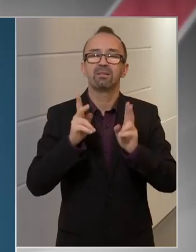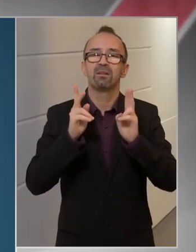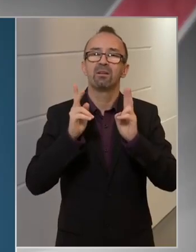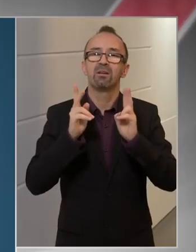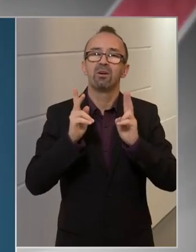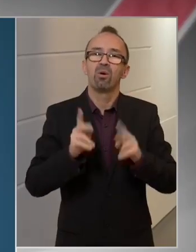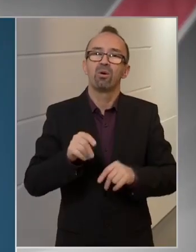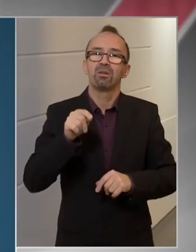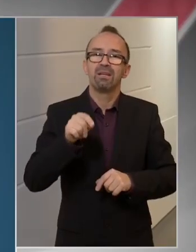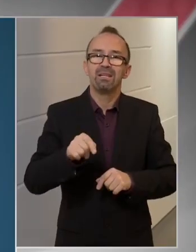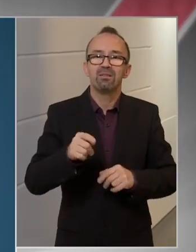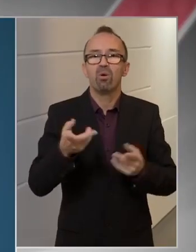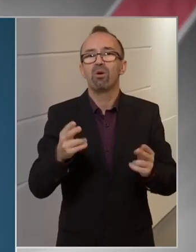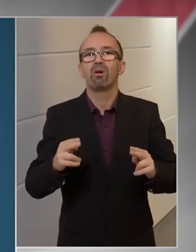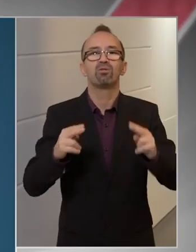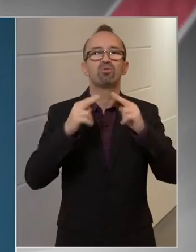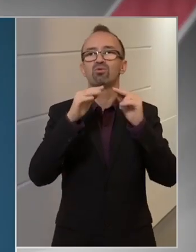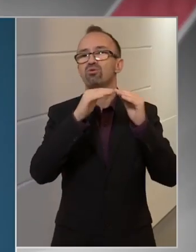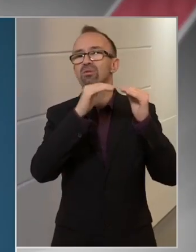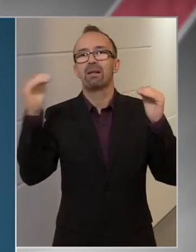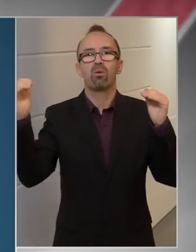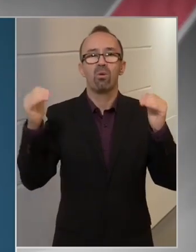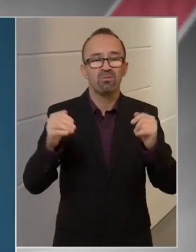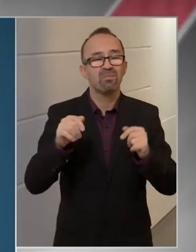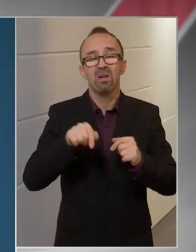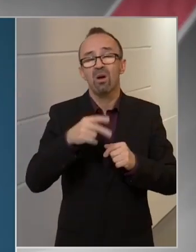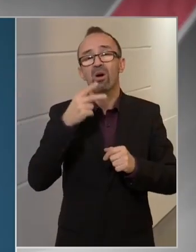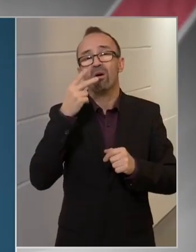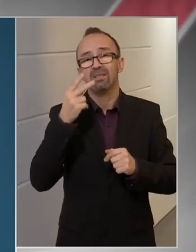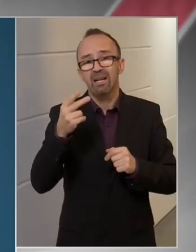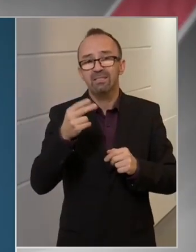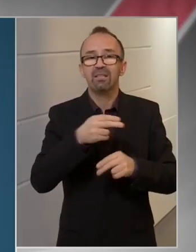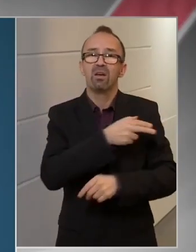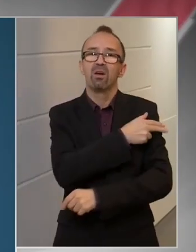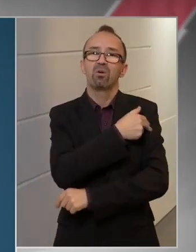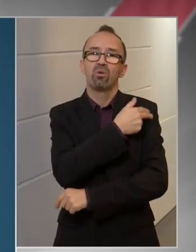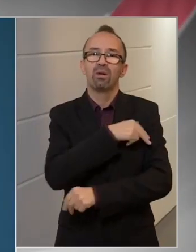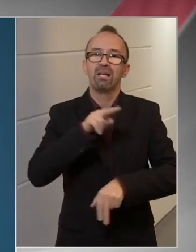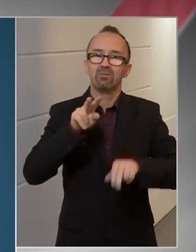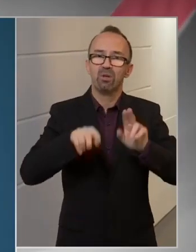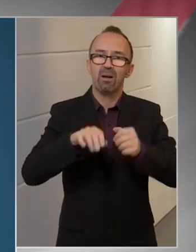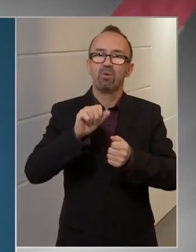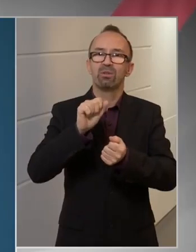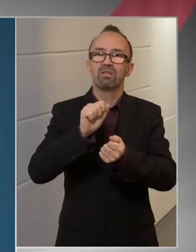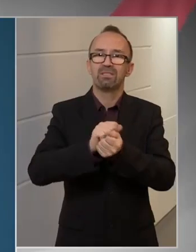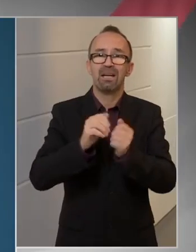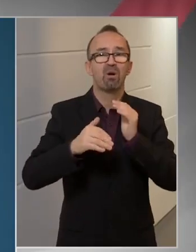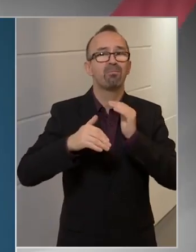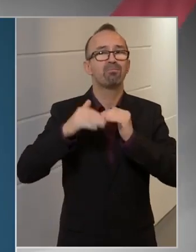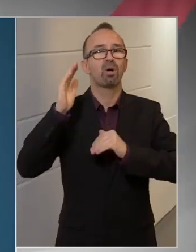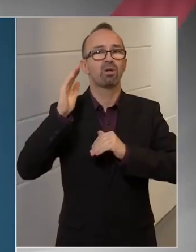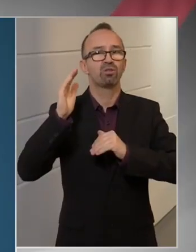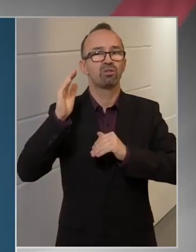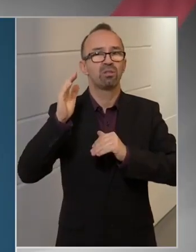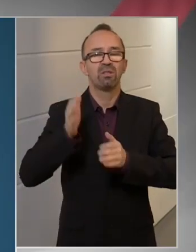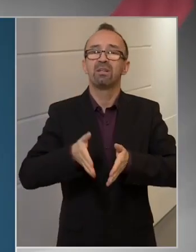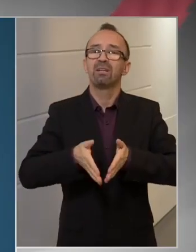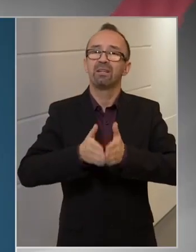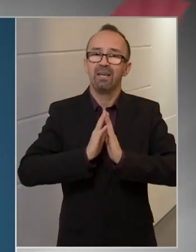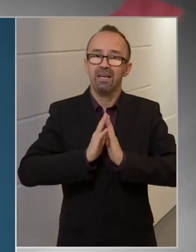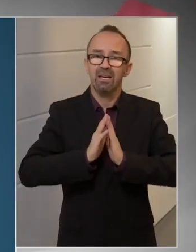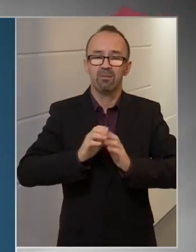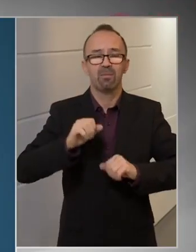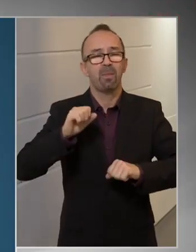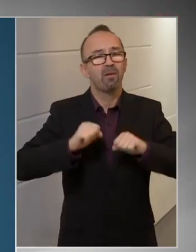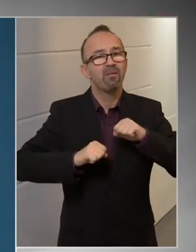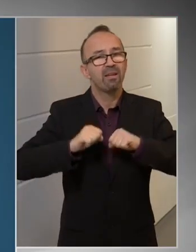hogy itt tetőznénk. Láthatjuk, hogy a kórházban ápoltak száma magas. Kérem, hogy a